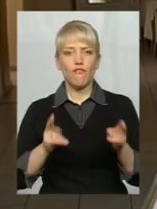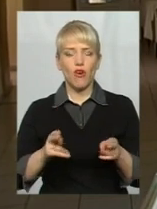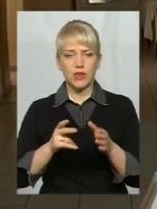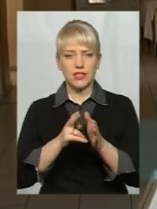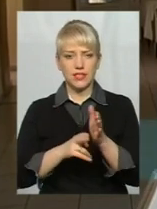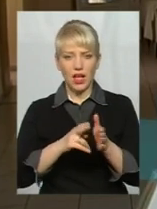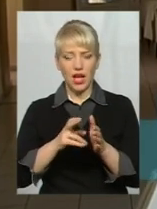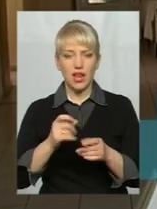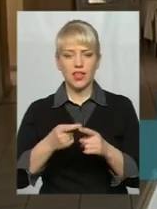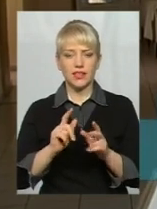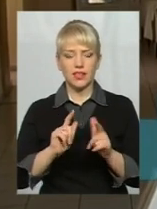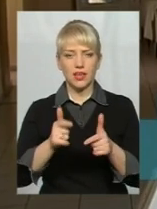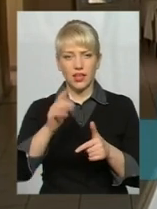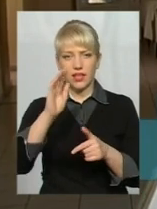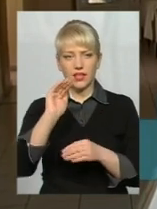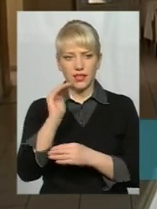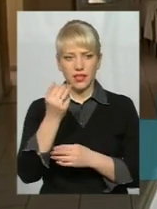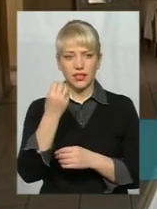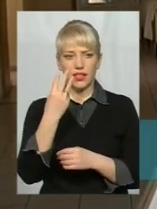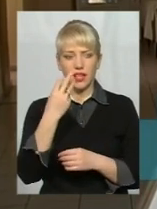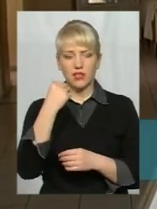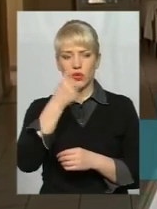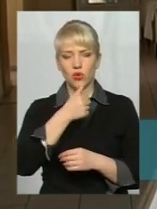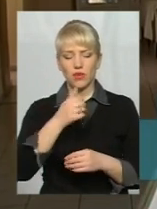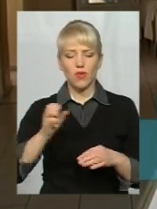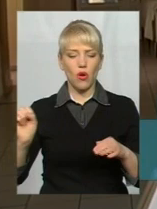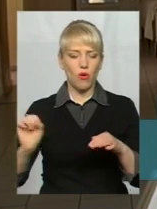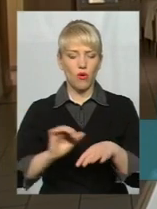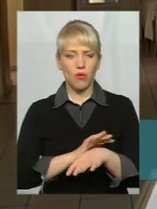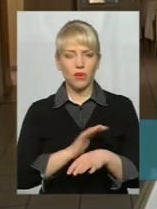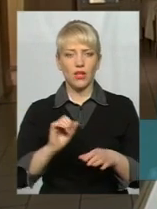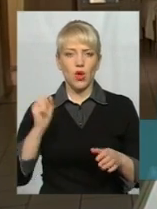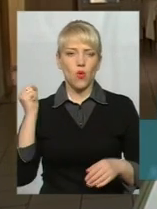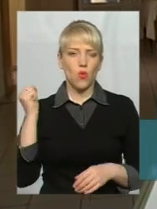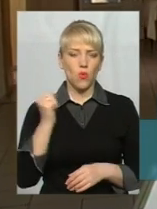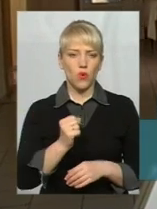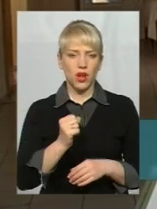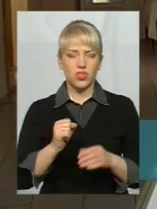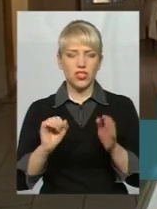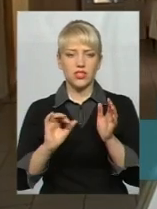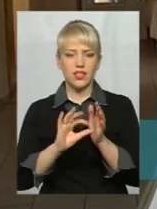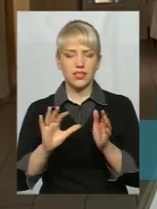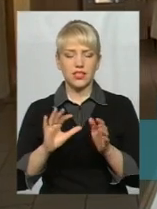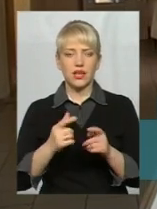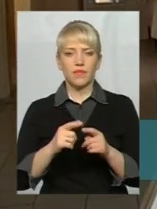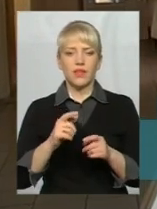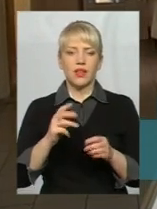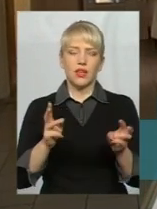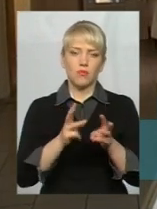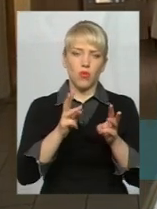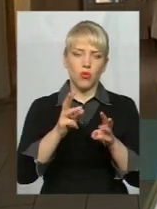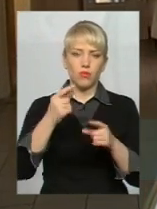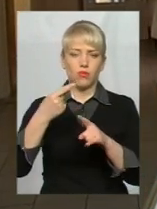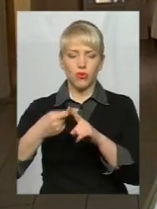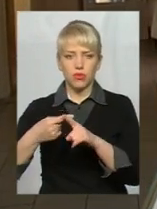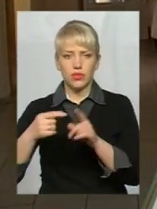13 років, з опіками полум'ям та ураженням електрострумом. Це комбінована травма, яку отримав під час